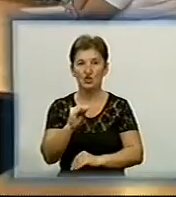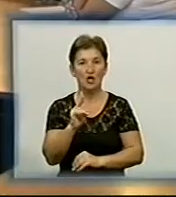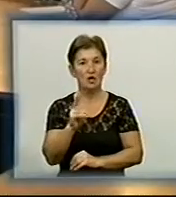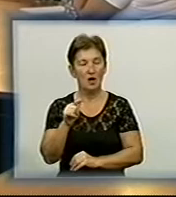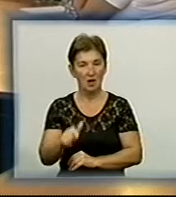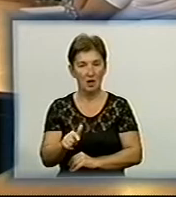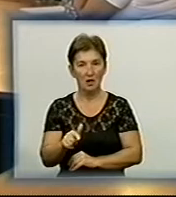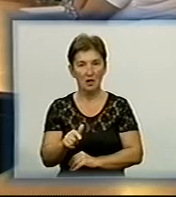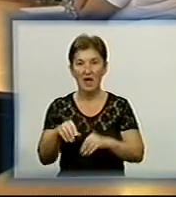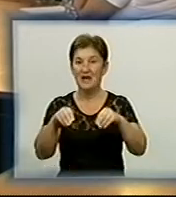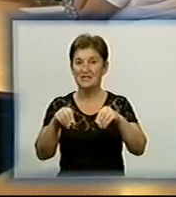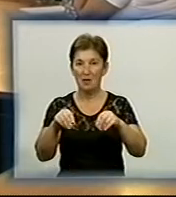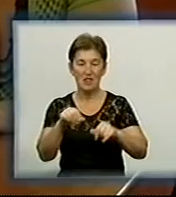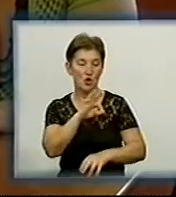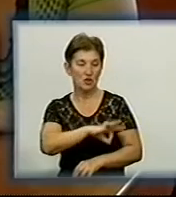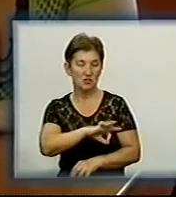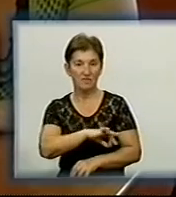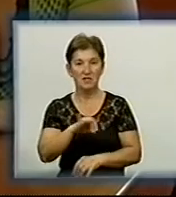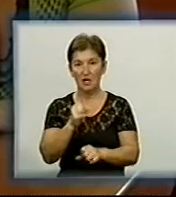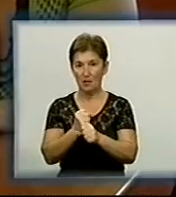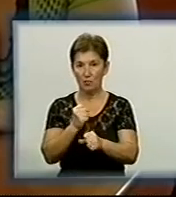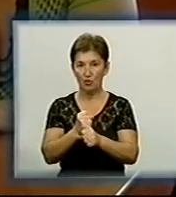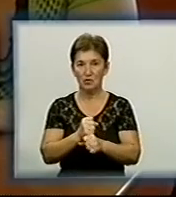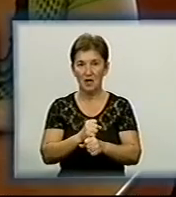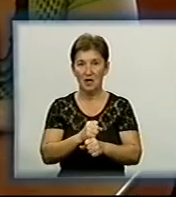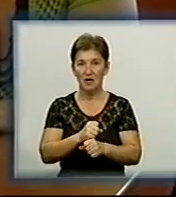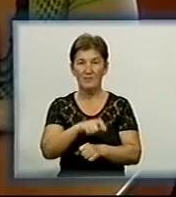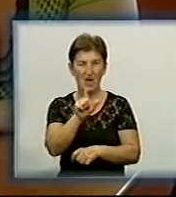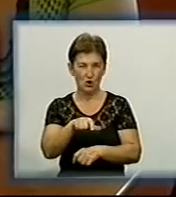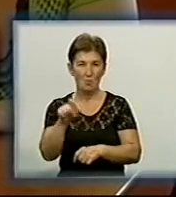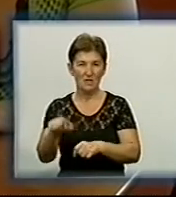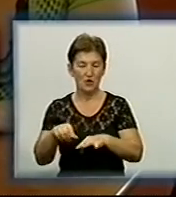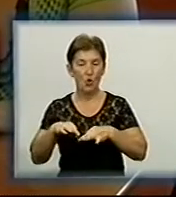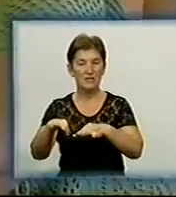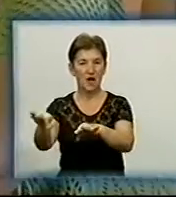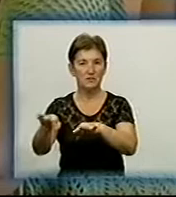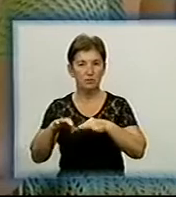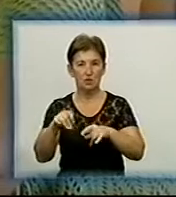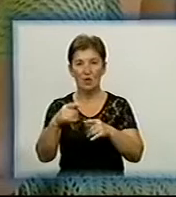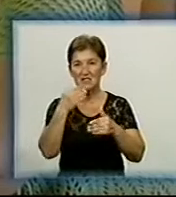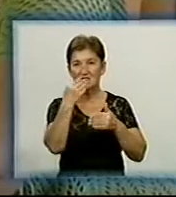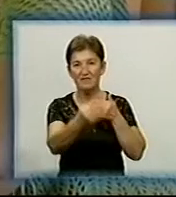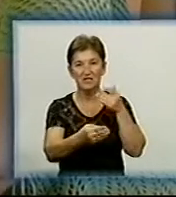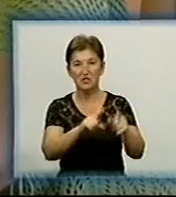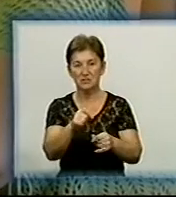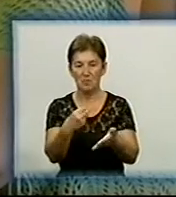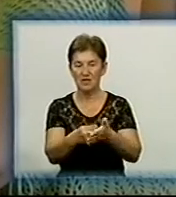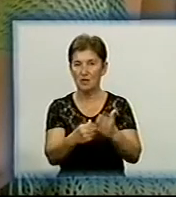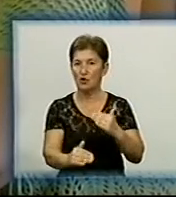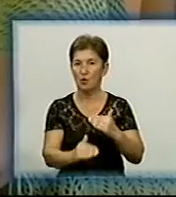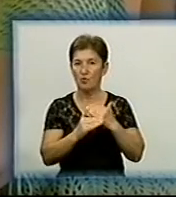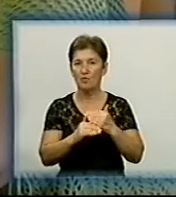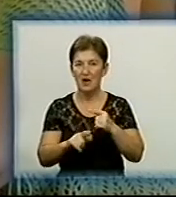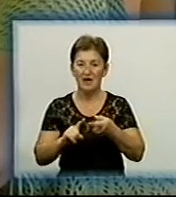землекористування та роботи громадського транспорту Також часто мешканці міста звертаються і за матеріальною допомогою через